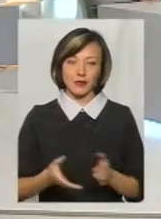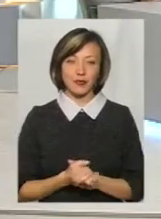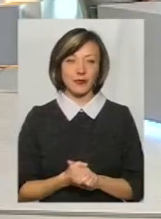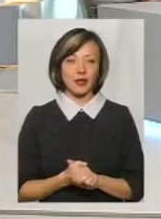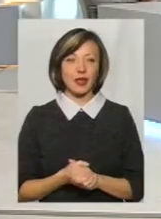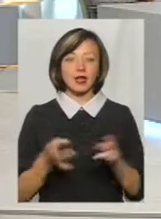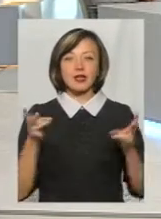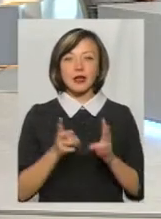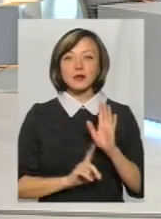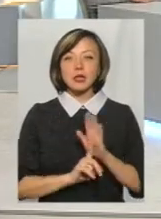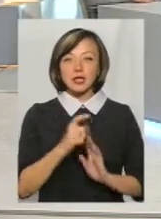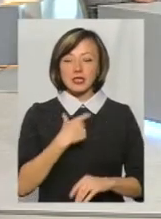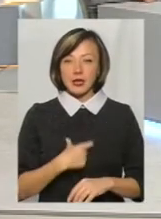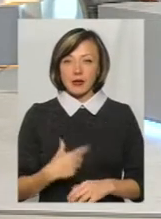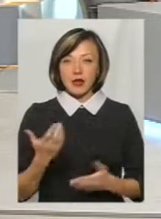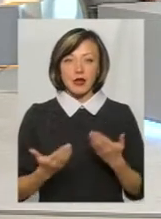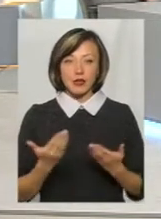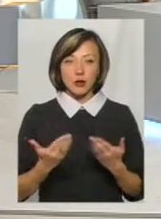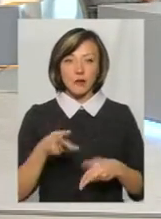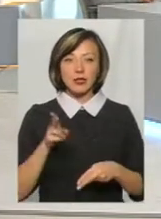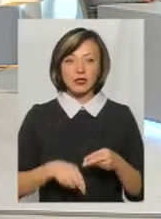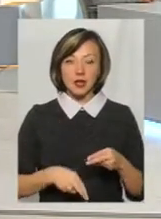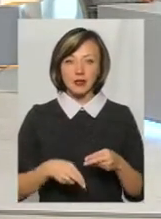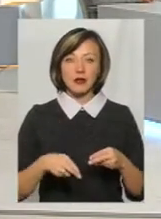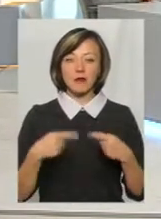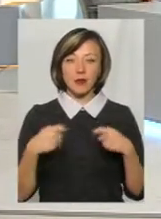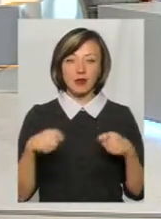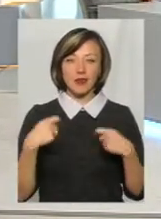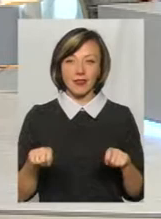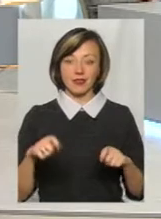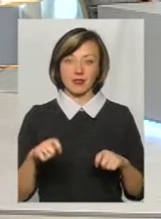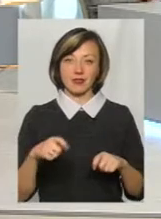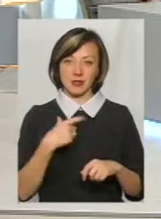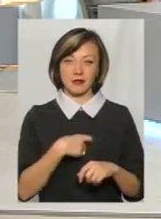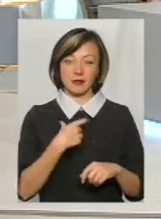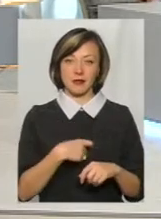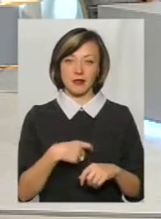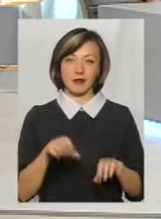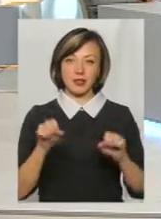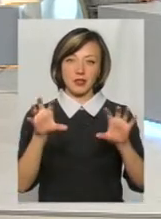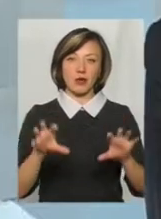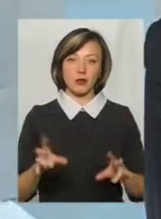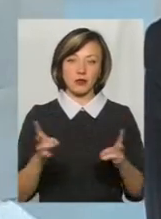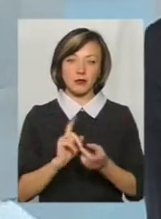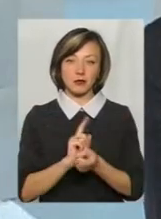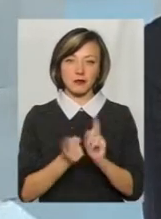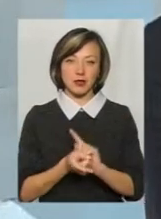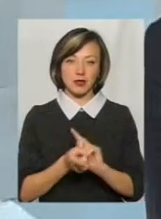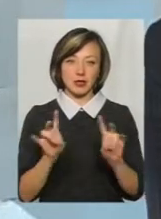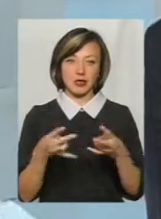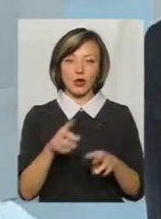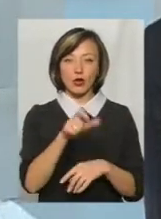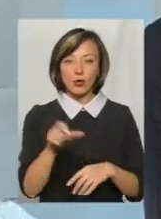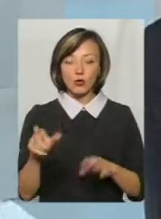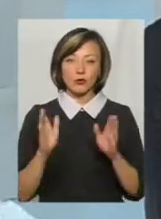Треба починати з себе. Якщо ми перестанемо продаватись, то можливо і закони треба буде змінювати. Коли